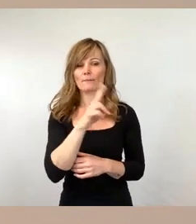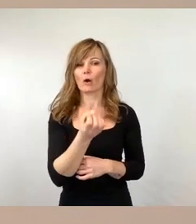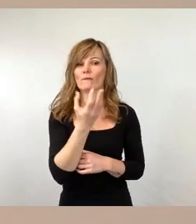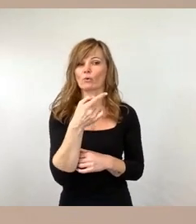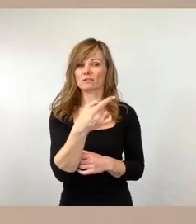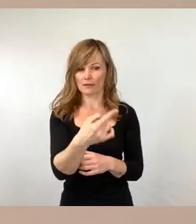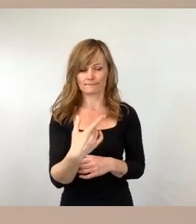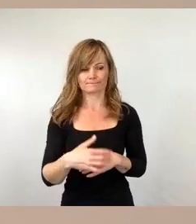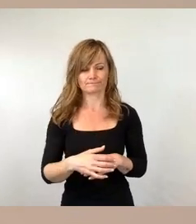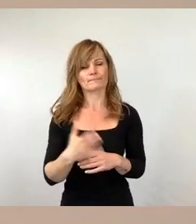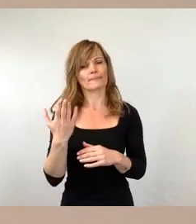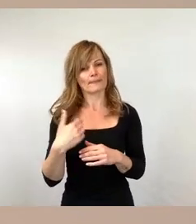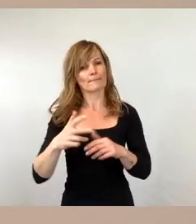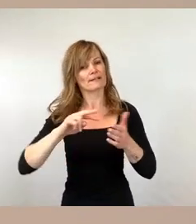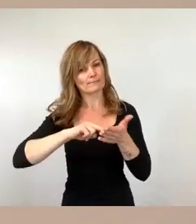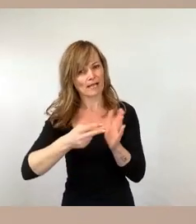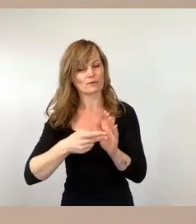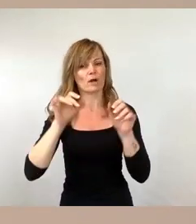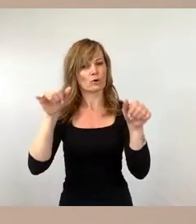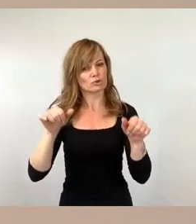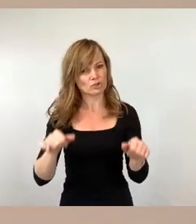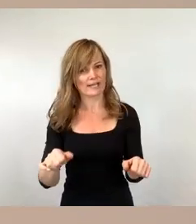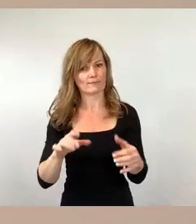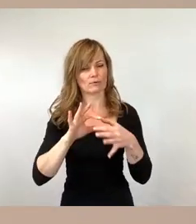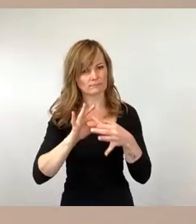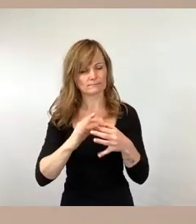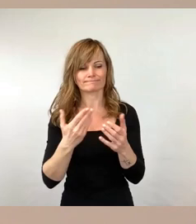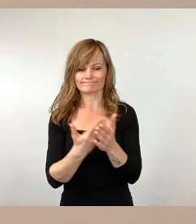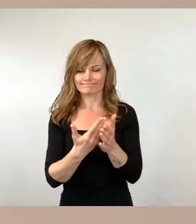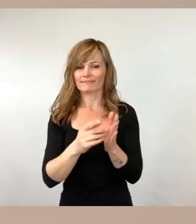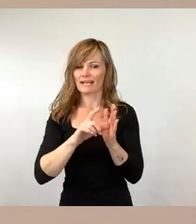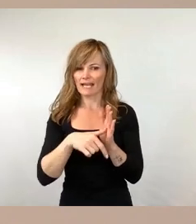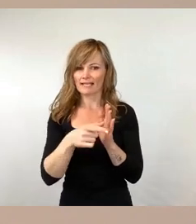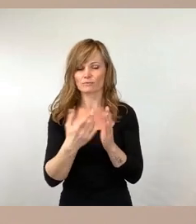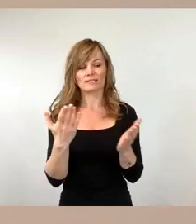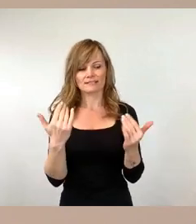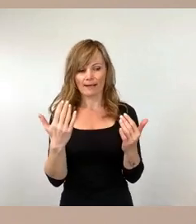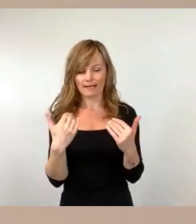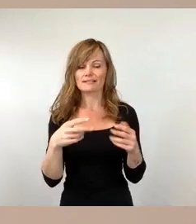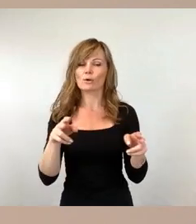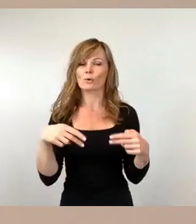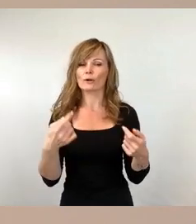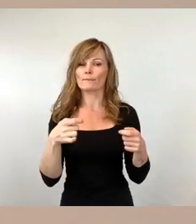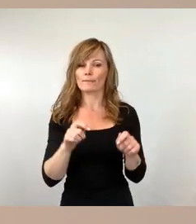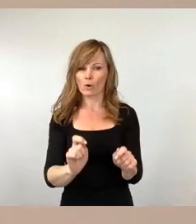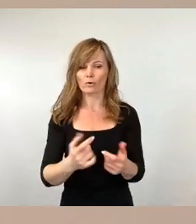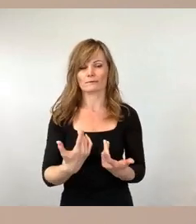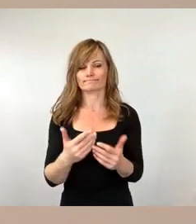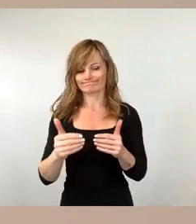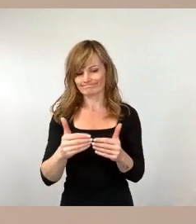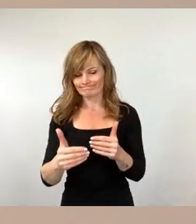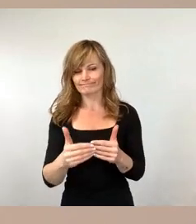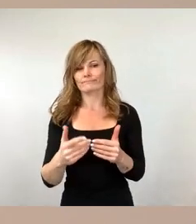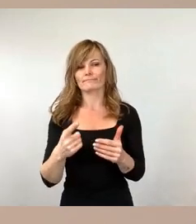und Ausschreibung der Leistungen für den Verkehrsversuch auf dem Blauen Wunder wurde der Rückbau der temporären Verkehrsführung mit den gebundenen Baufirmen